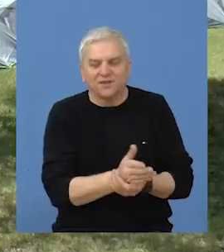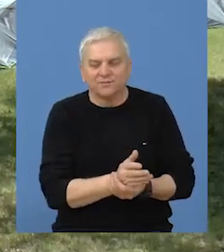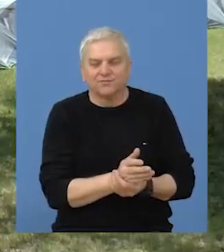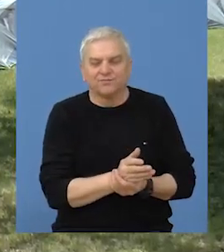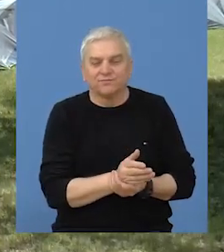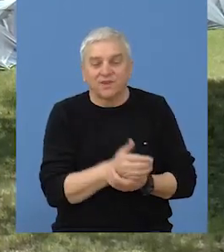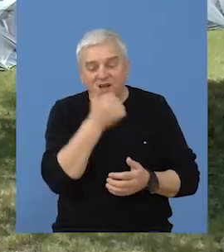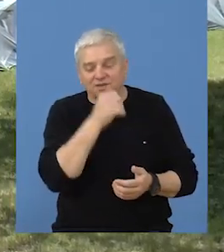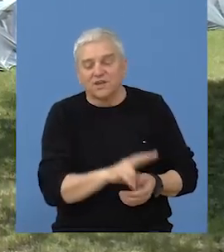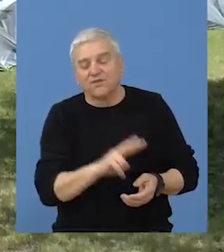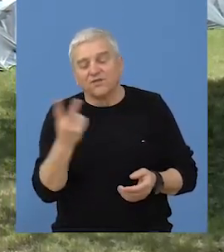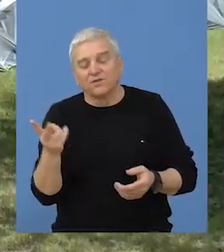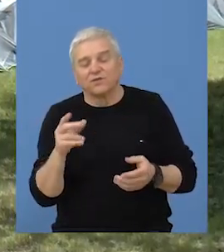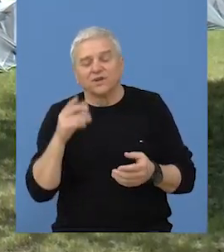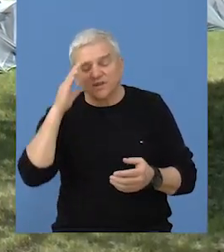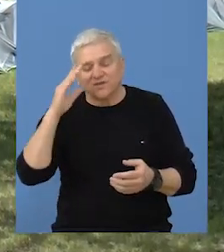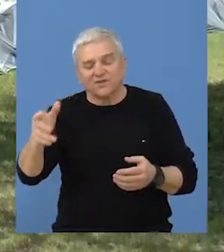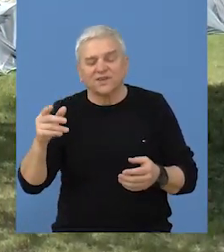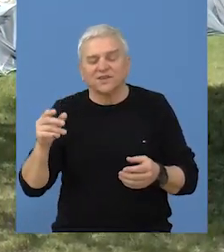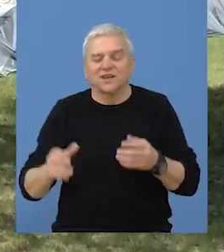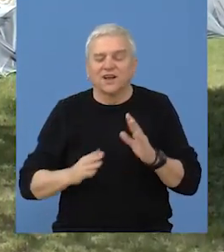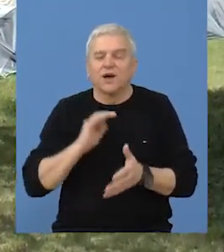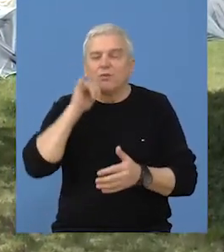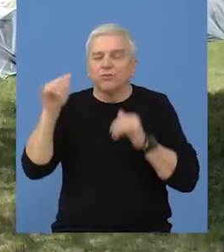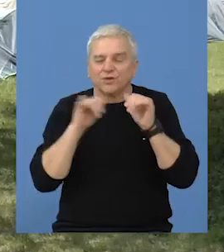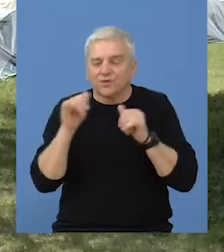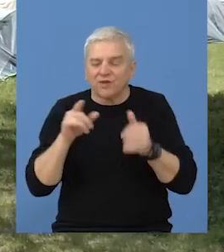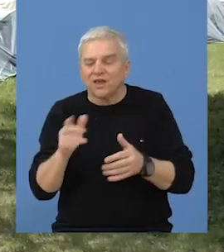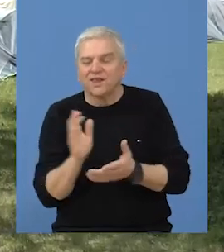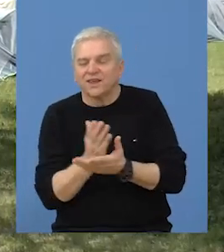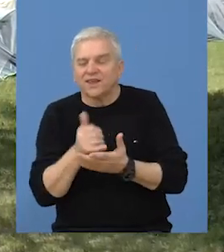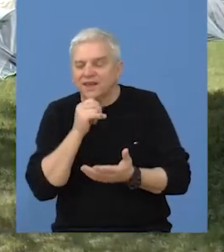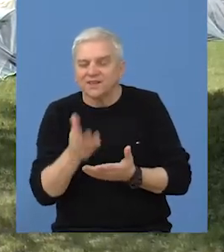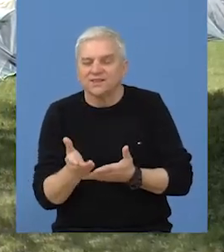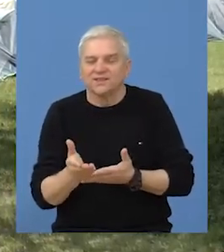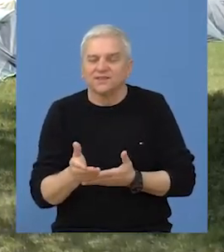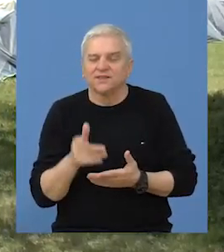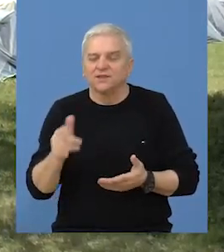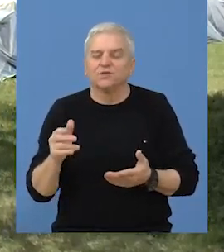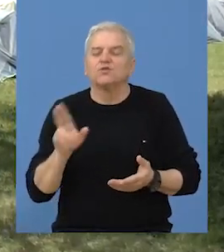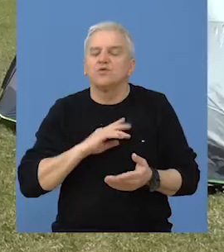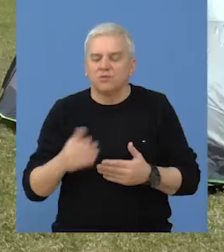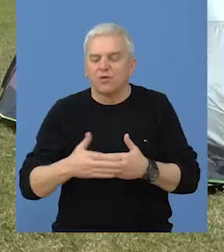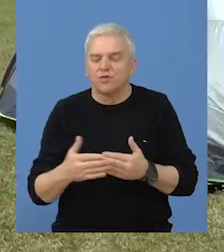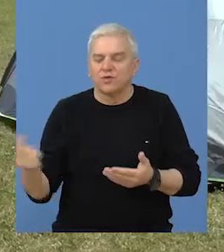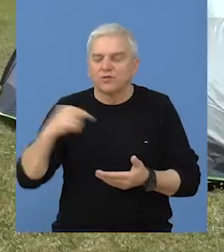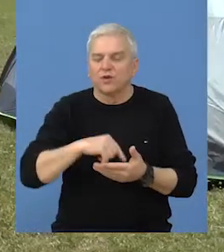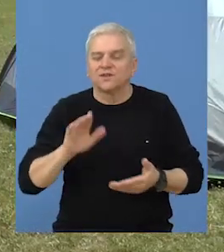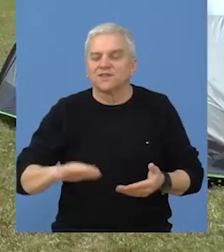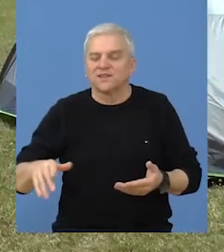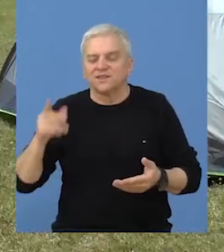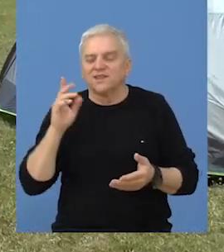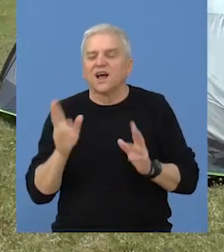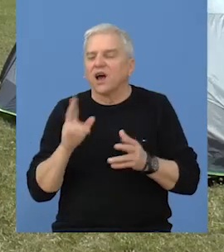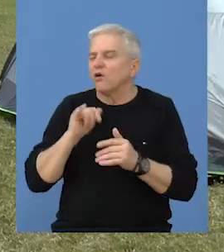mladih što se tiče tog izvidjačkog skautskog dela kažemo ovaj tu dolazi recimo